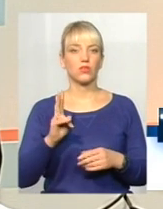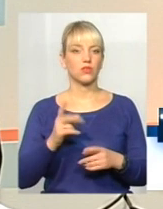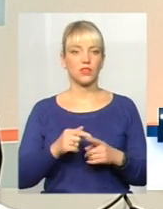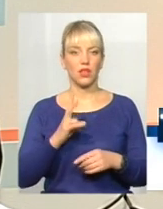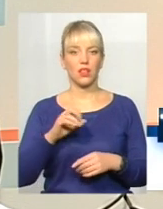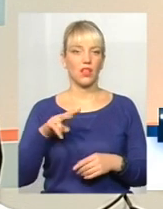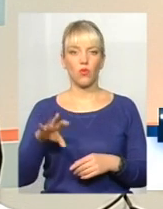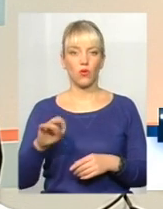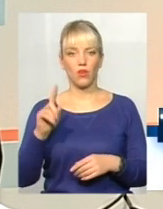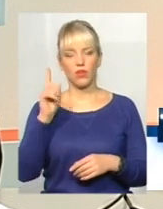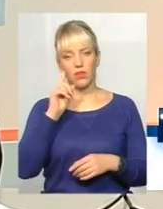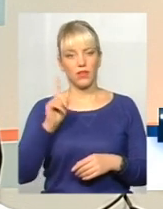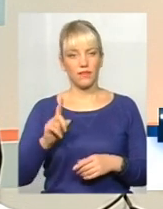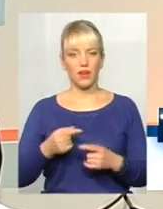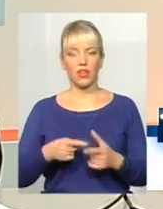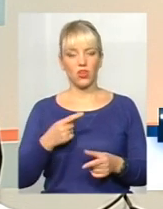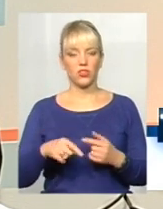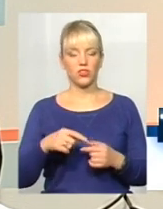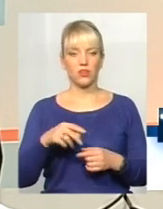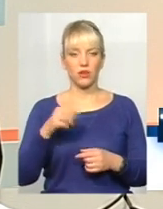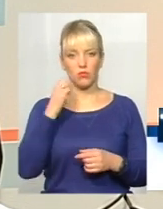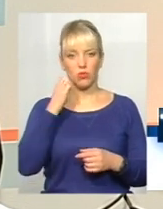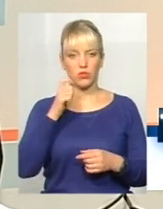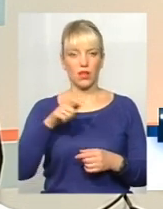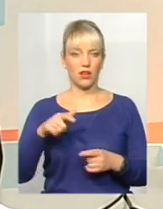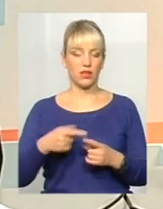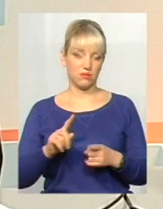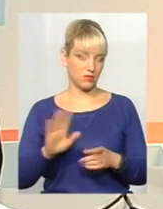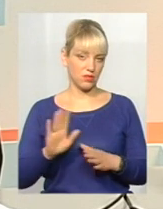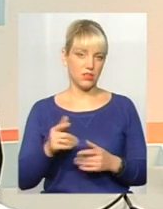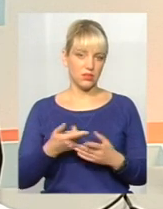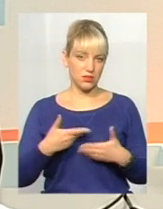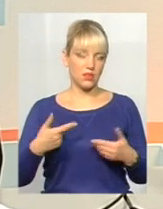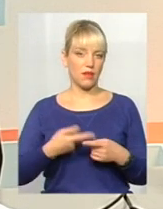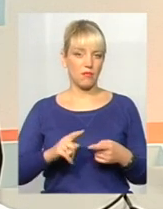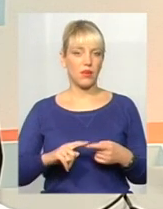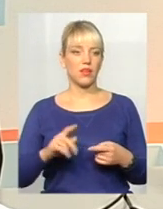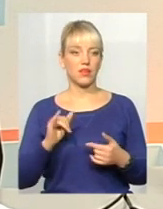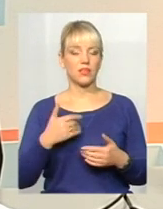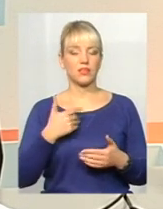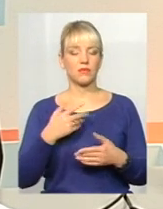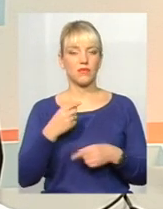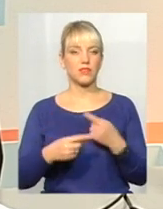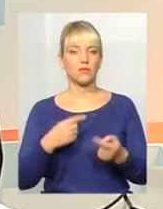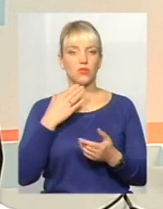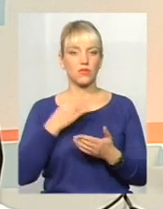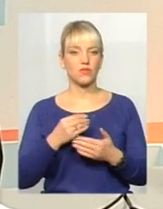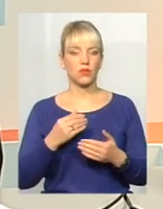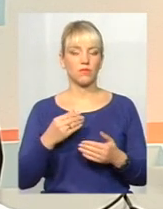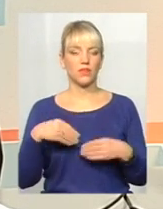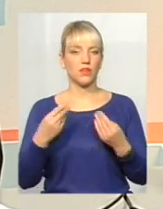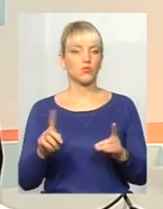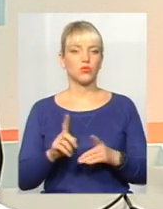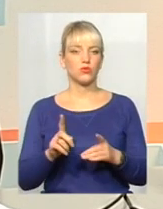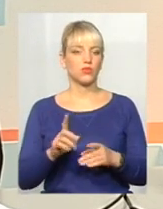Перебульці, москалі, євреї. Це люди, це ми, це ті, хто тут живе. І виходить так, що ми спадок передаємо на сутним поколінням на щось хороше,